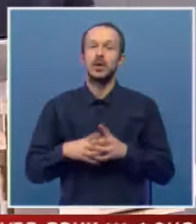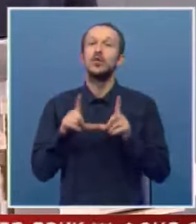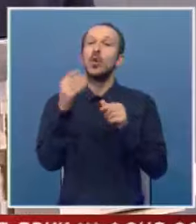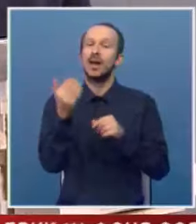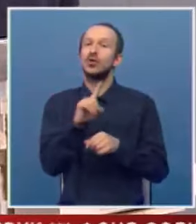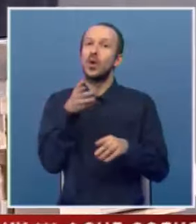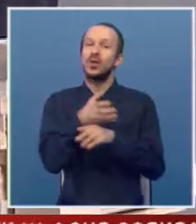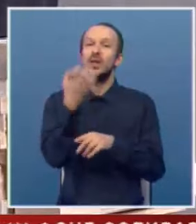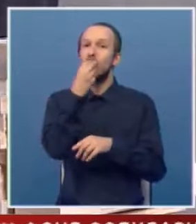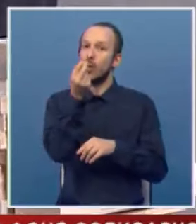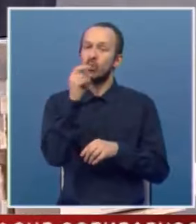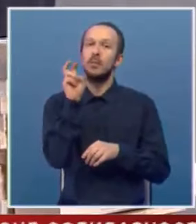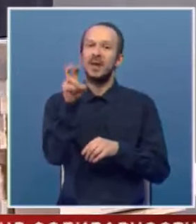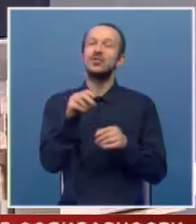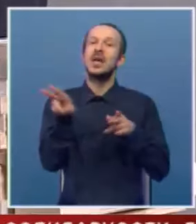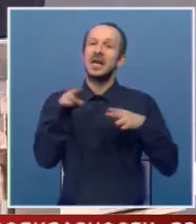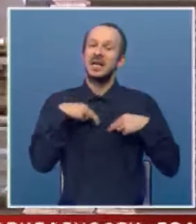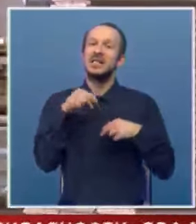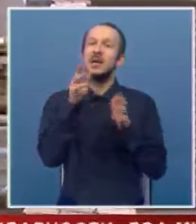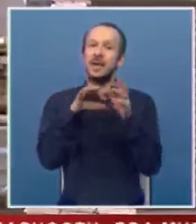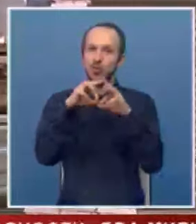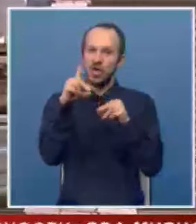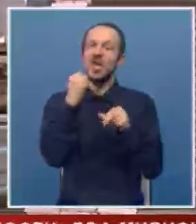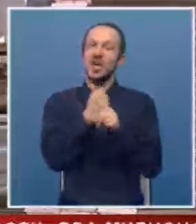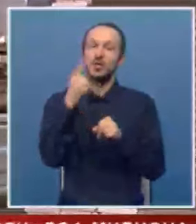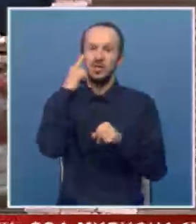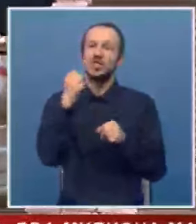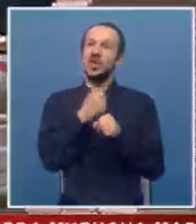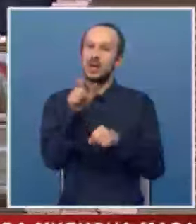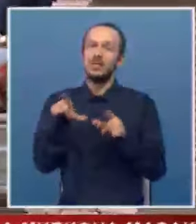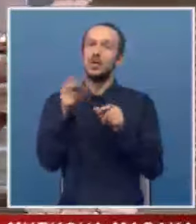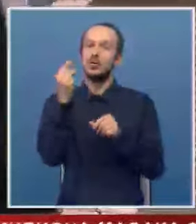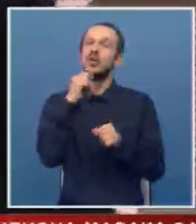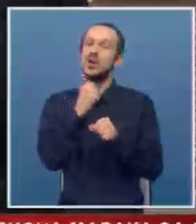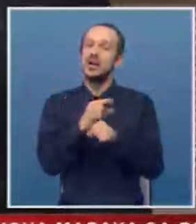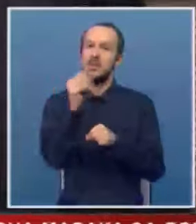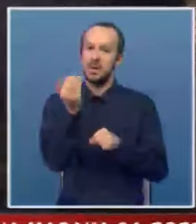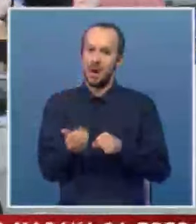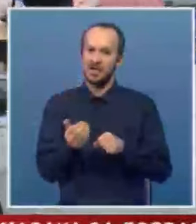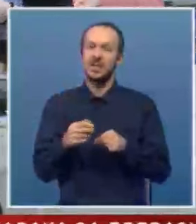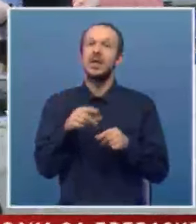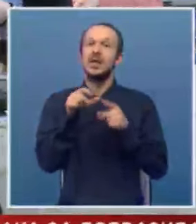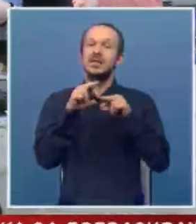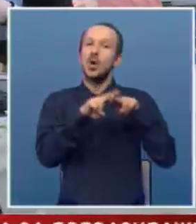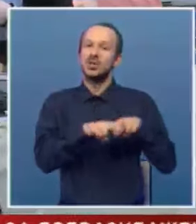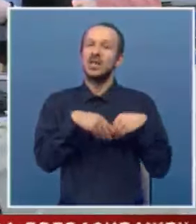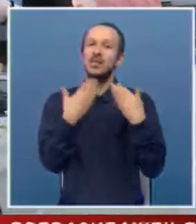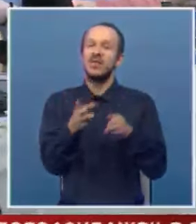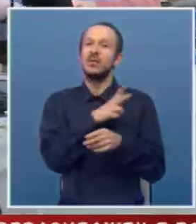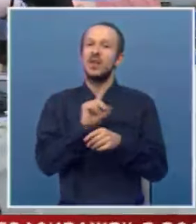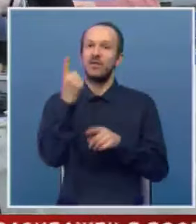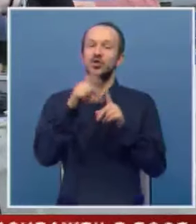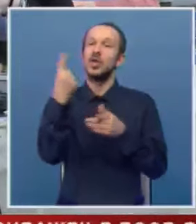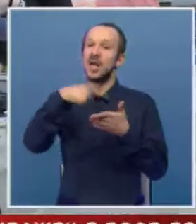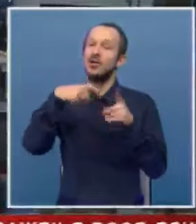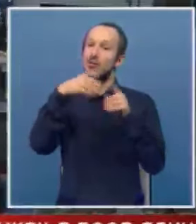platu ne ulazi topli obrok, prevoz, regresi, minuli rad, pa to znači da će radnik u Srpskoj koji radi za minimalac sa ostalim davanjima imati više